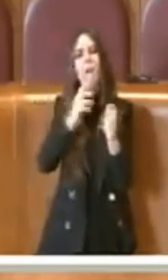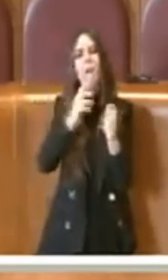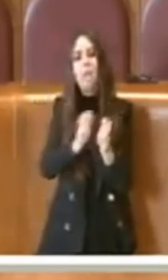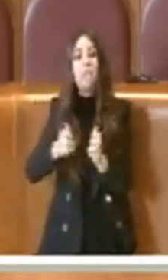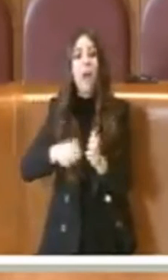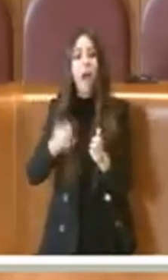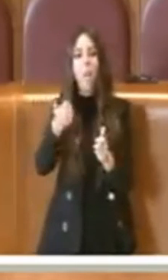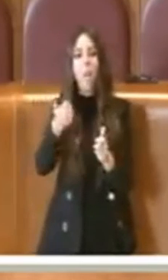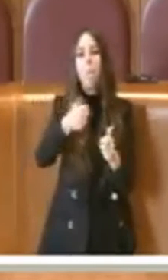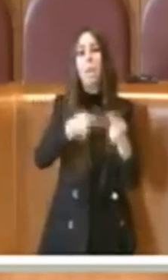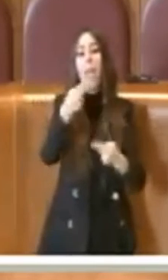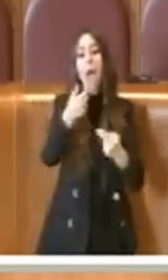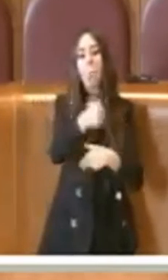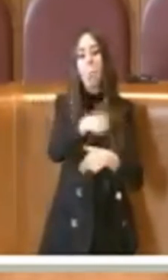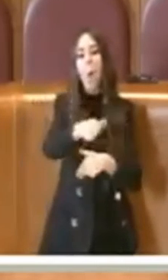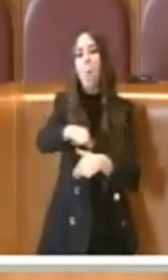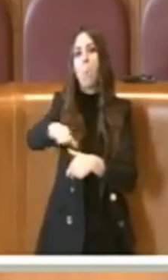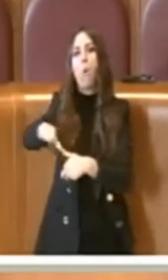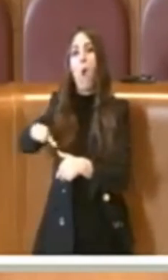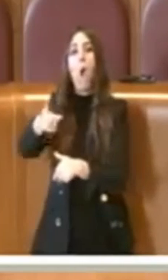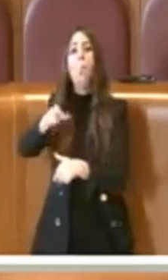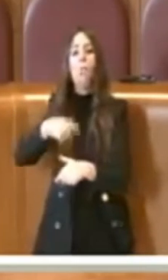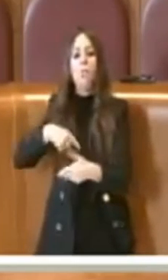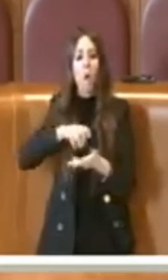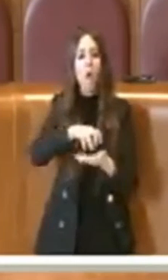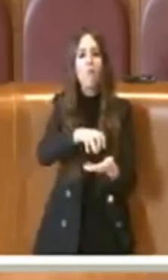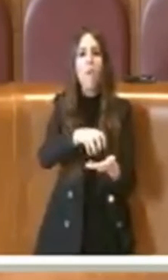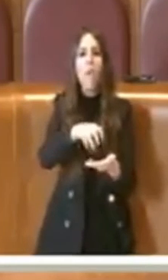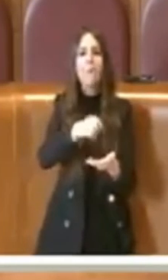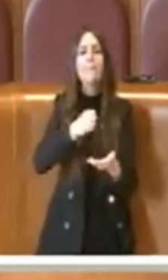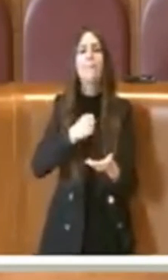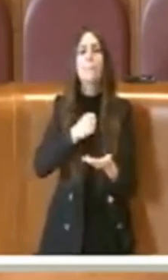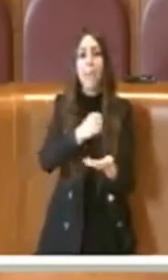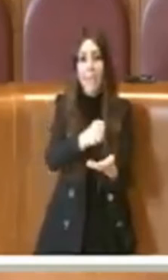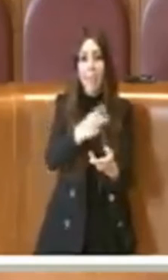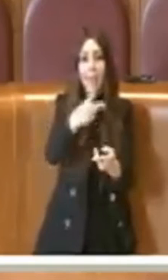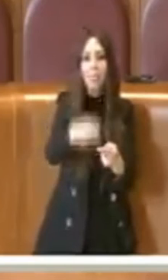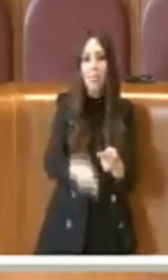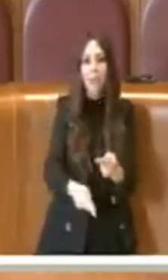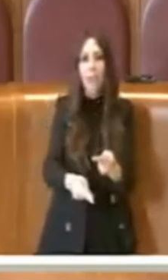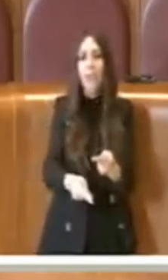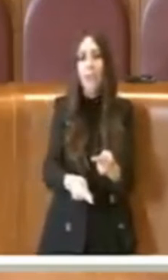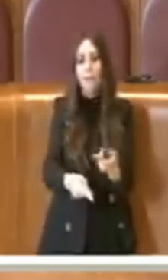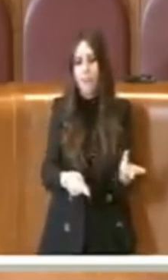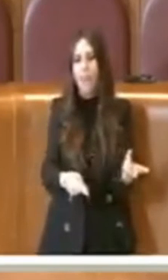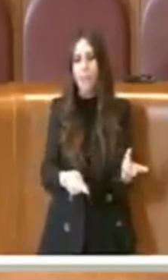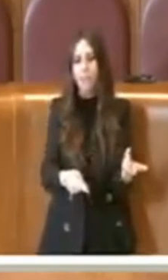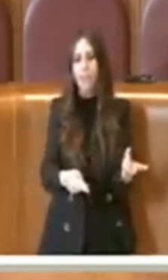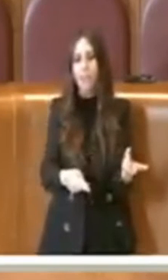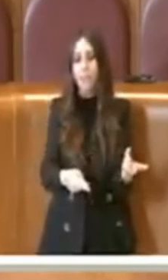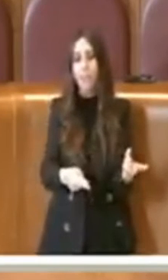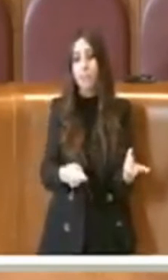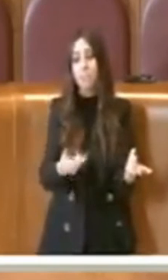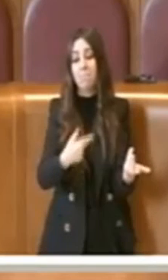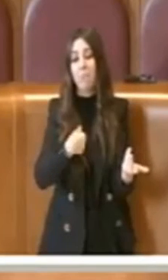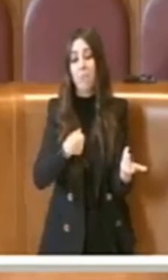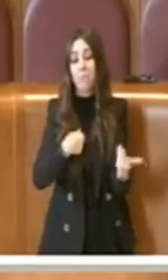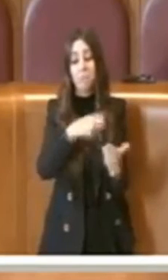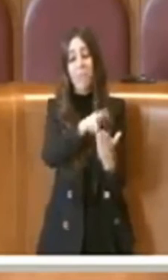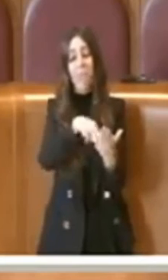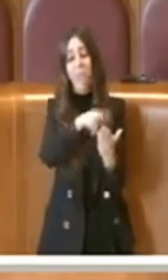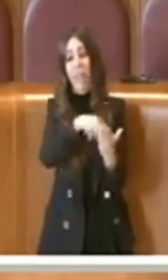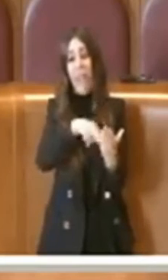bilancio perché ha tagliato gli investimenti. E allora prendo qualche dato, ho fatto